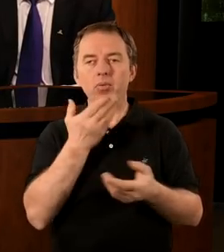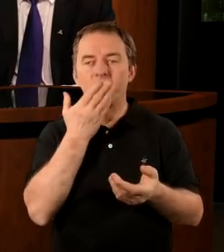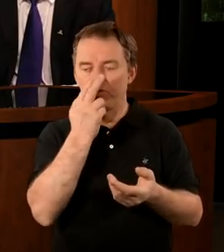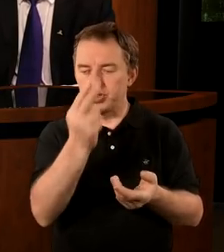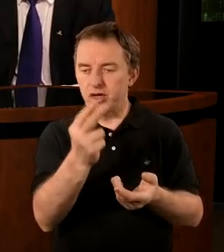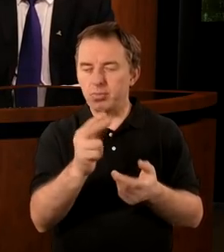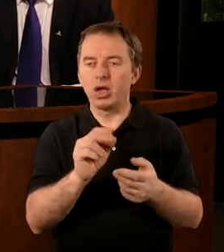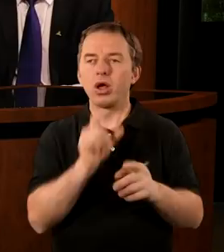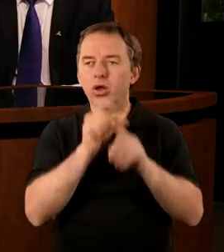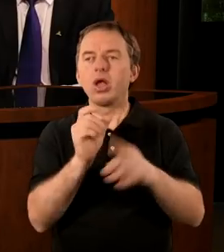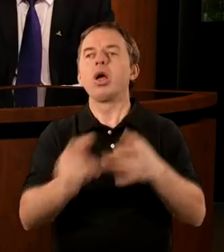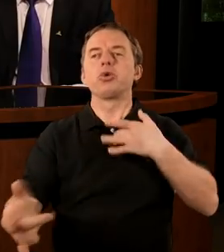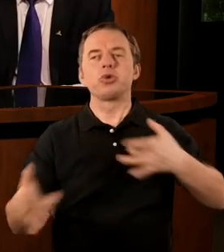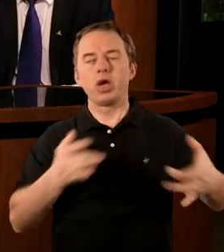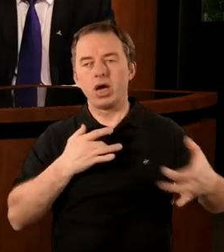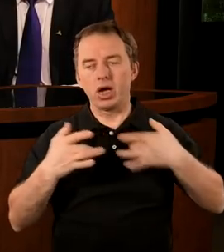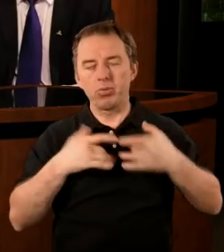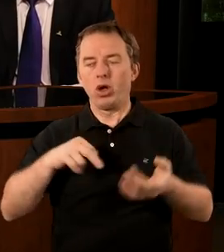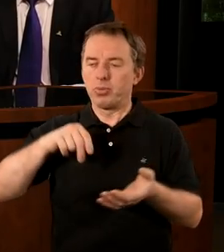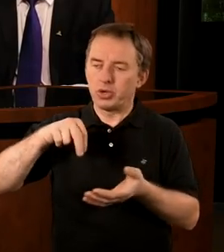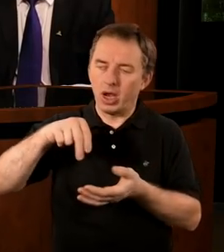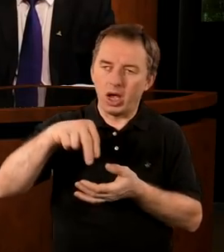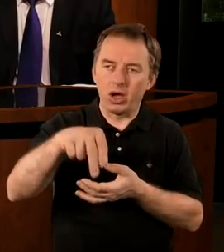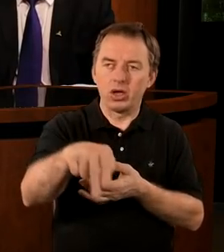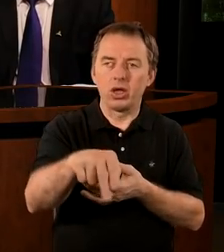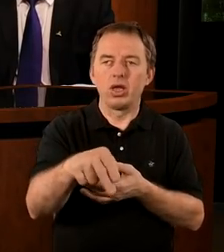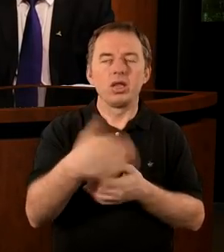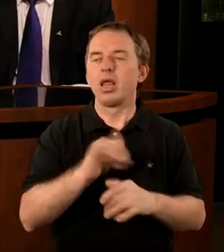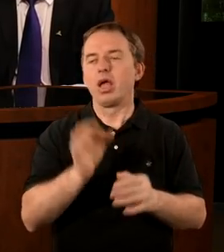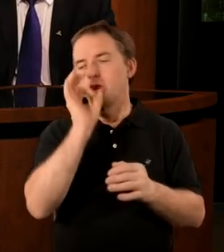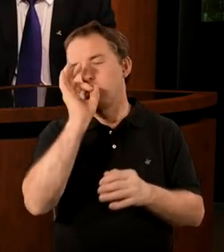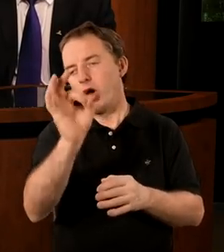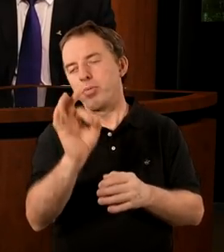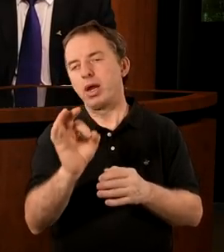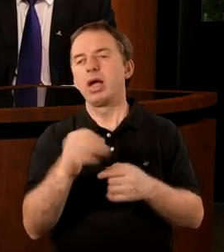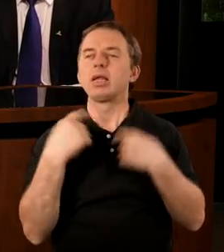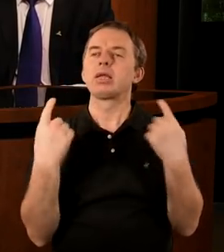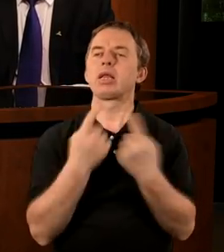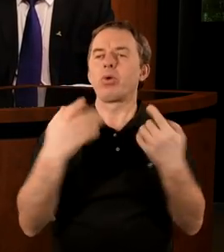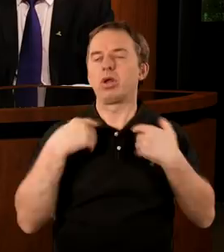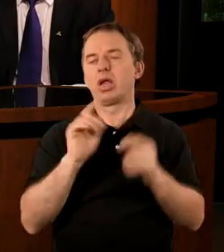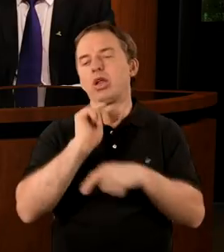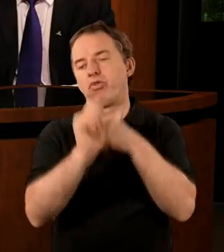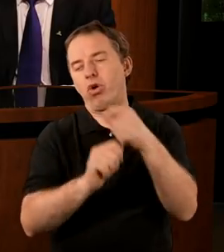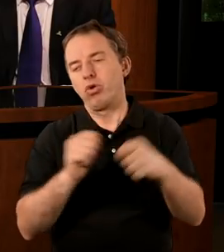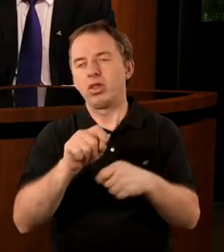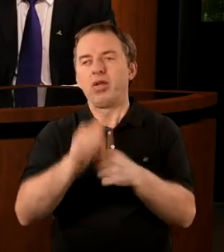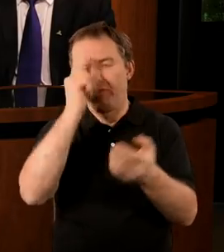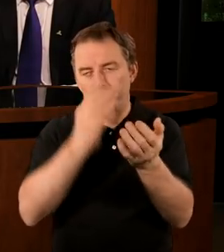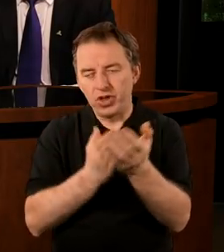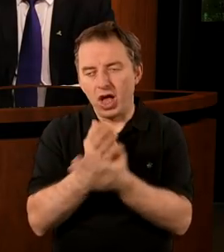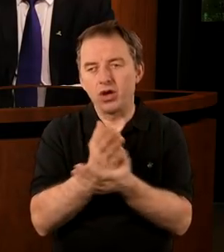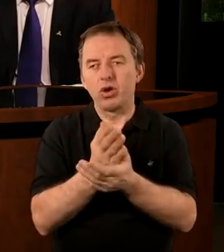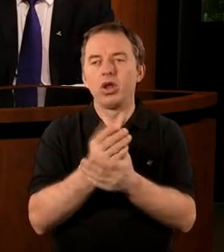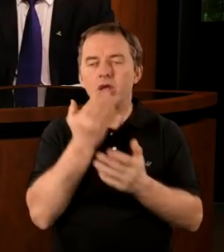przekazu widzimy, że cierpiał, przechodził niedogodności różne związane konkretnie z tym, w co